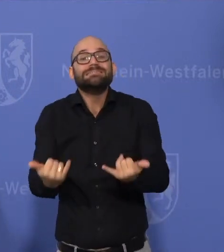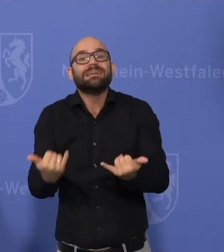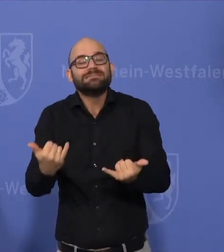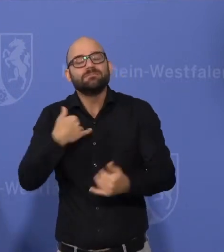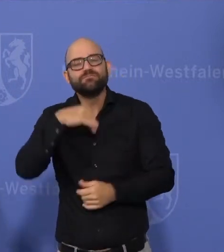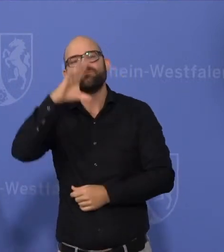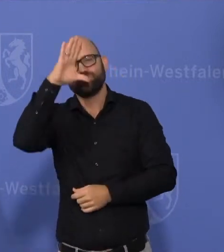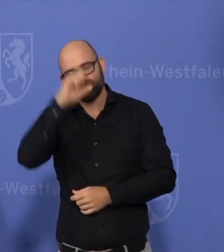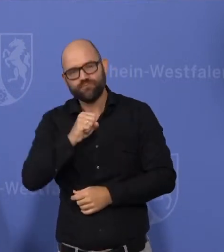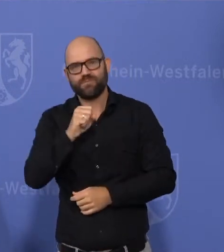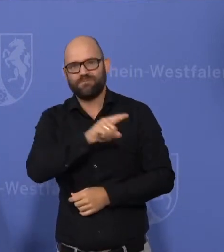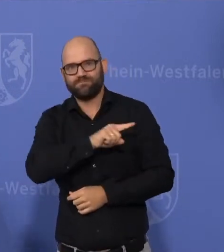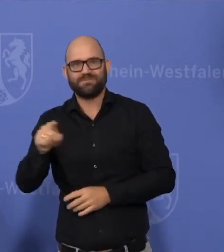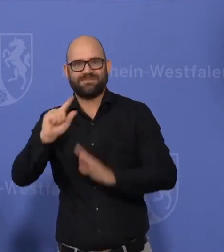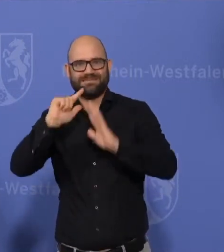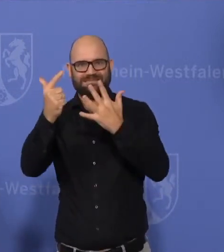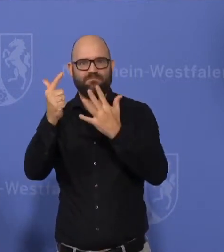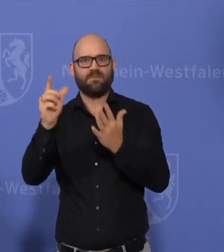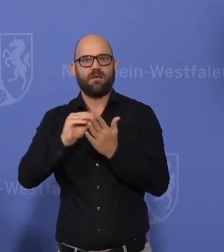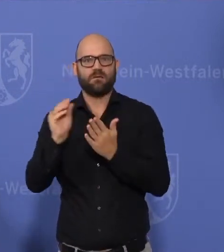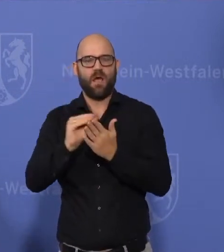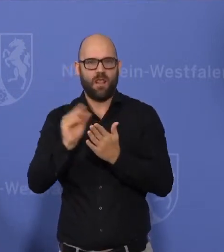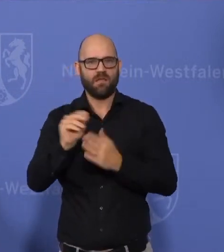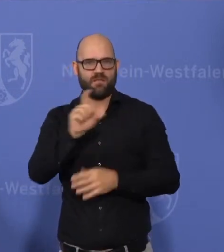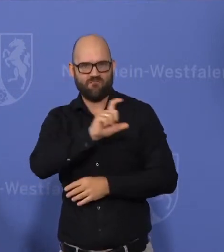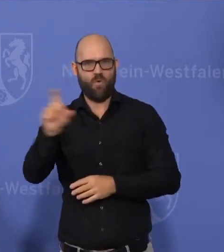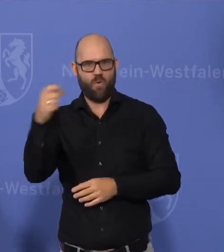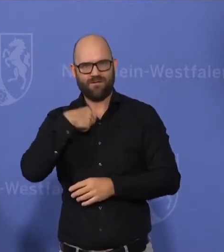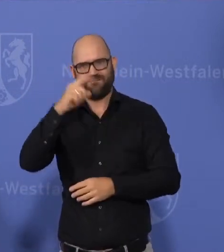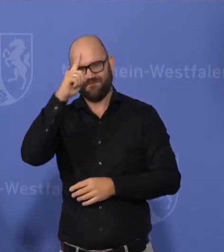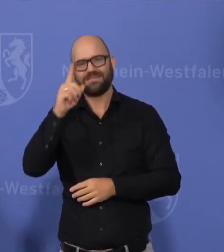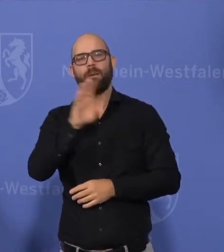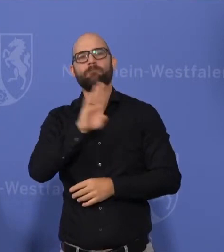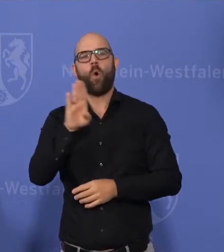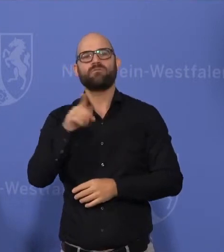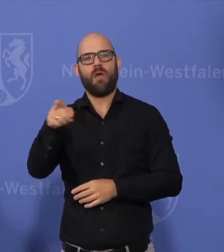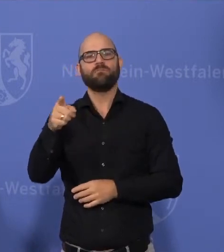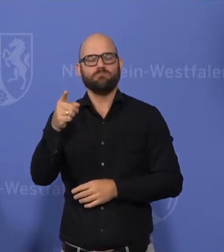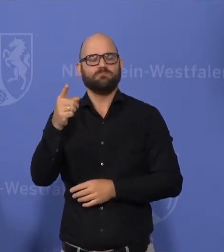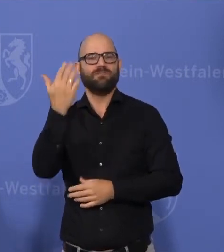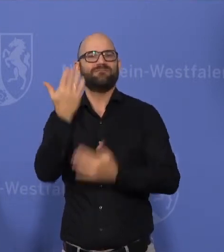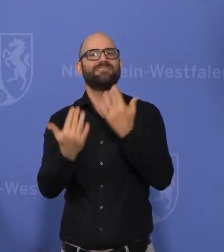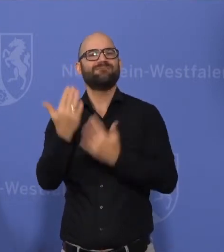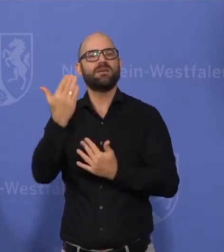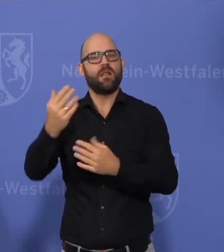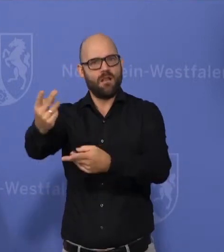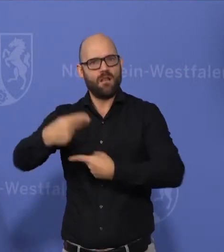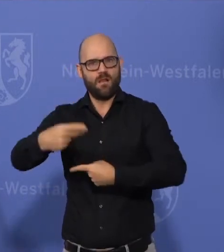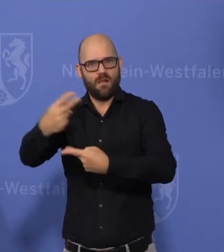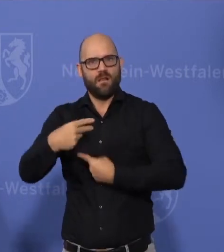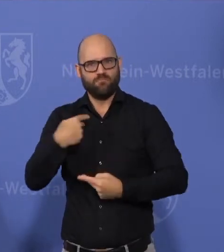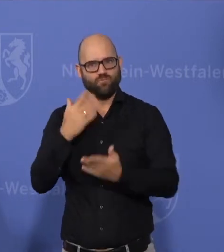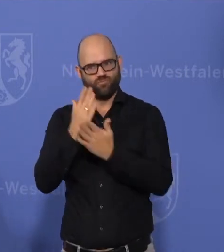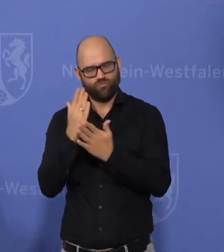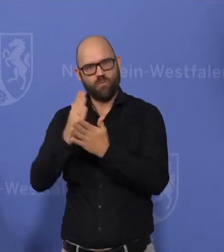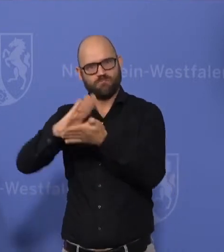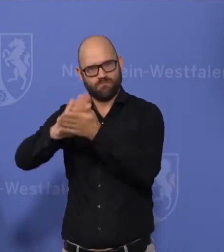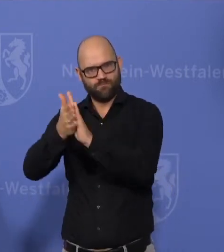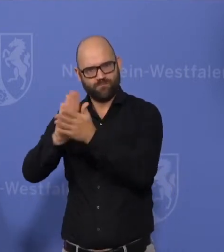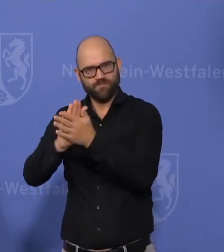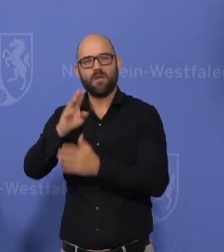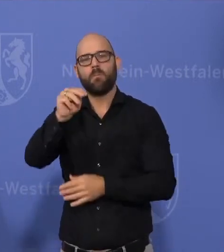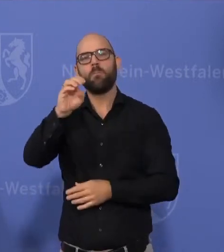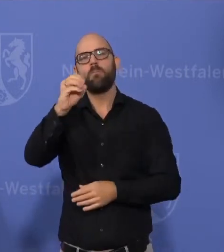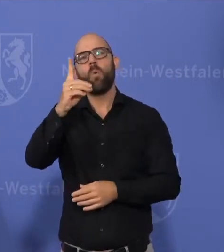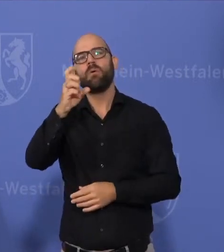Kalenderwoche, was wir an Impfstoff von BioNTech geliefert bekommen. Wir wissen, dass Verträge mit Moderna, mit